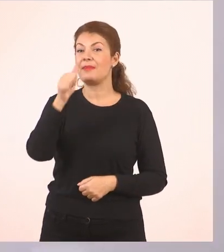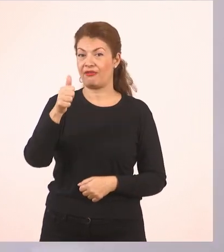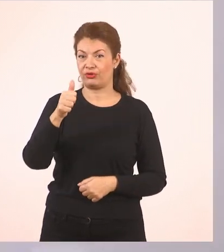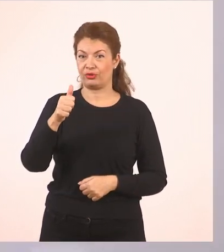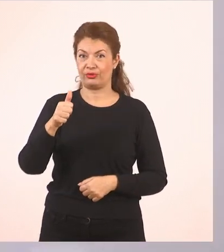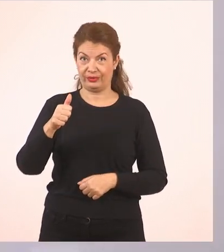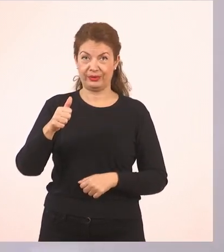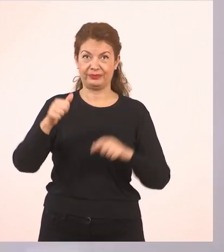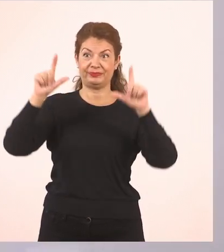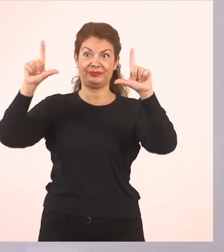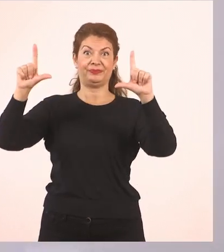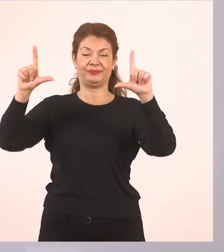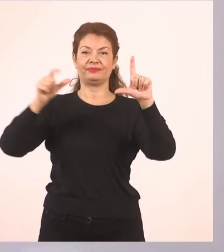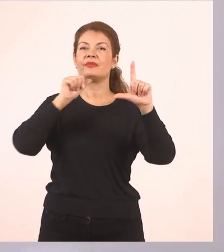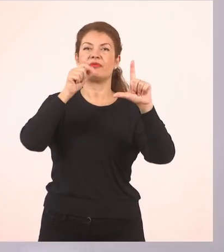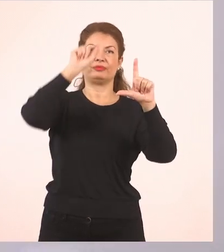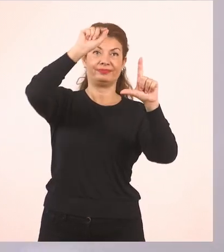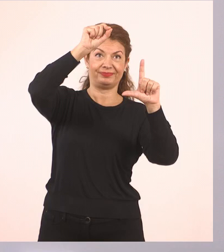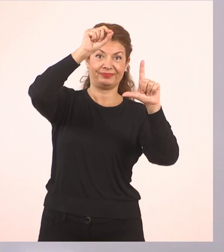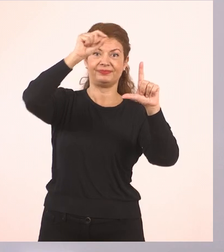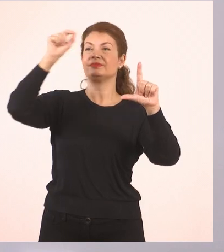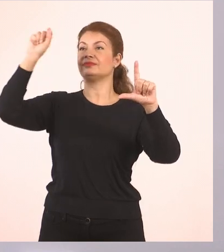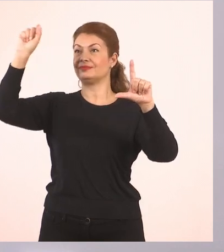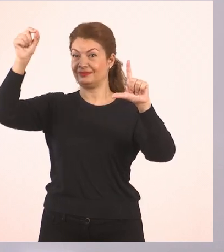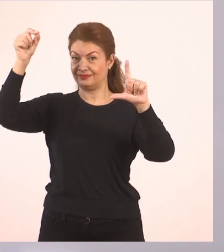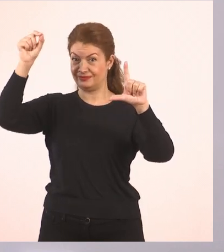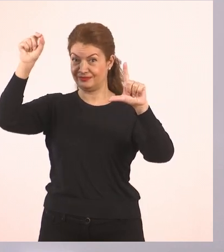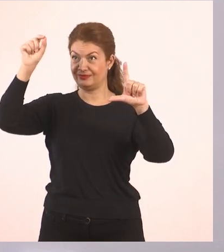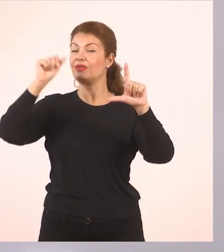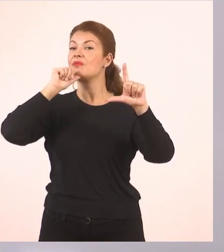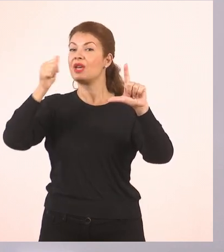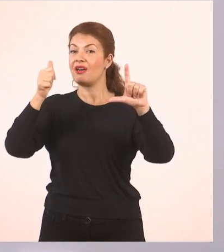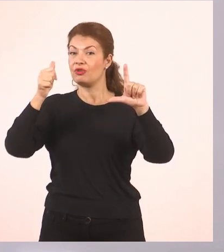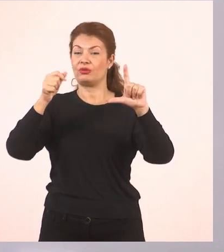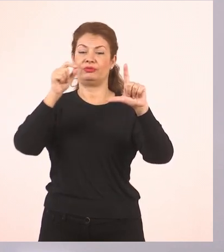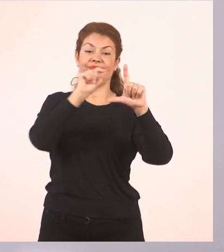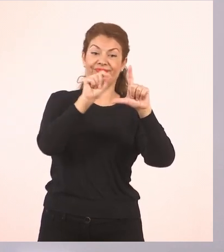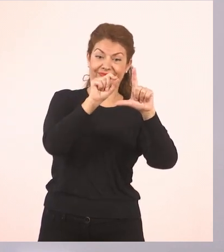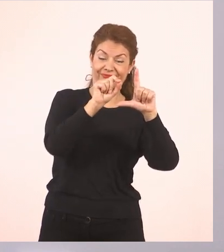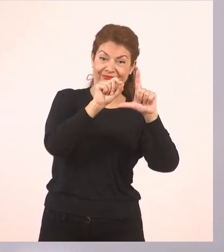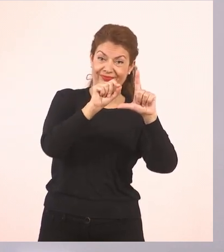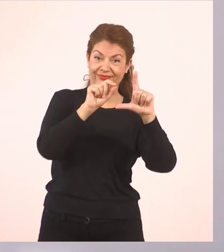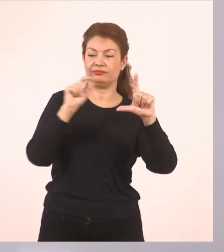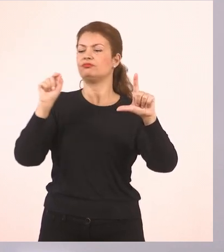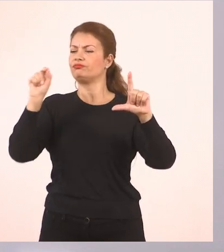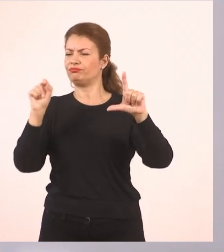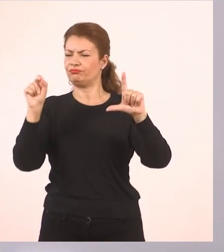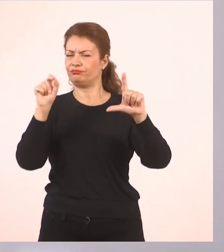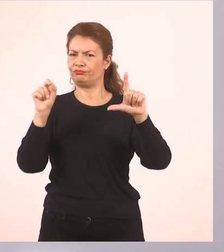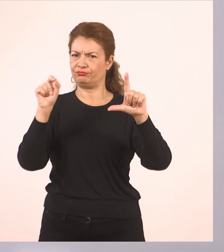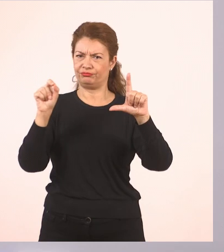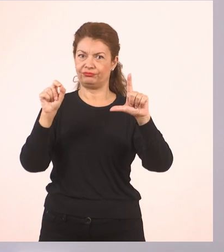1, 2, 3, 4,